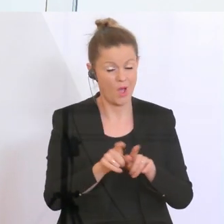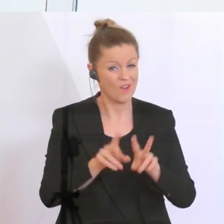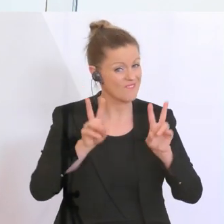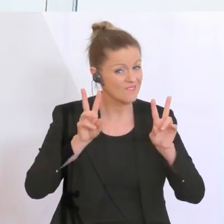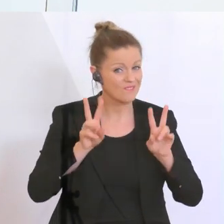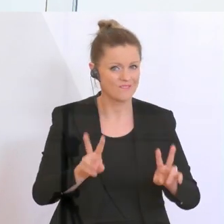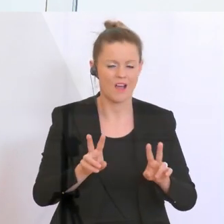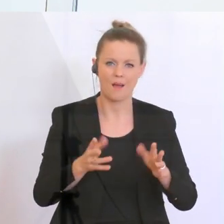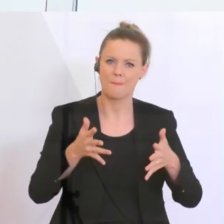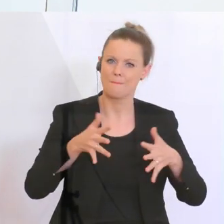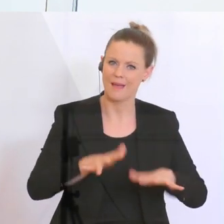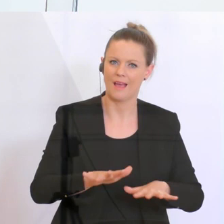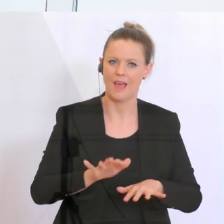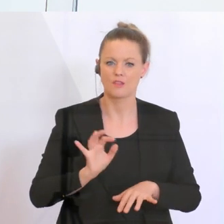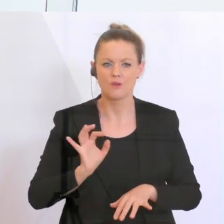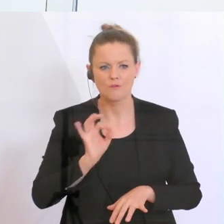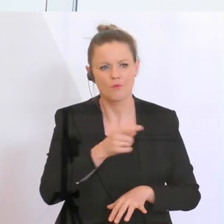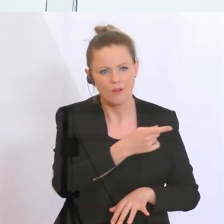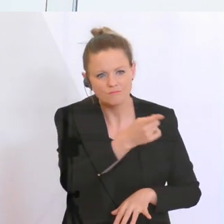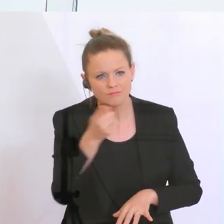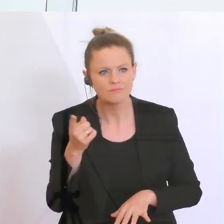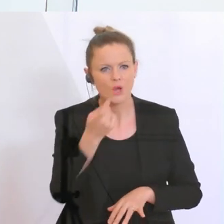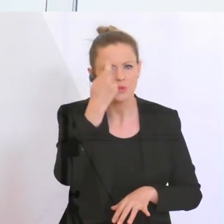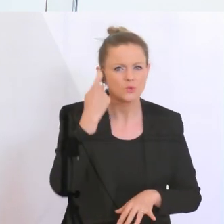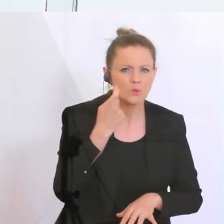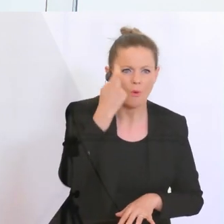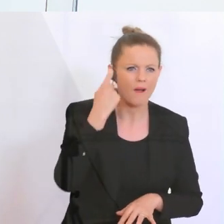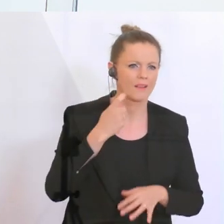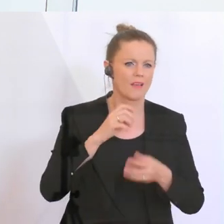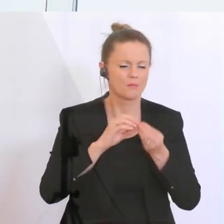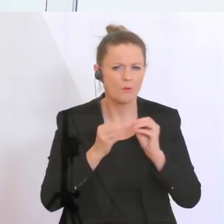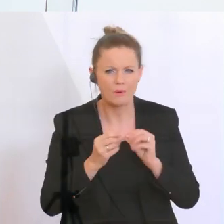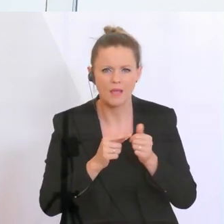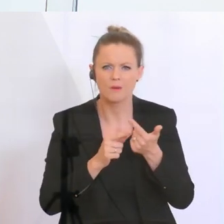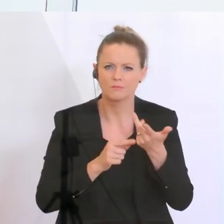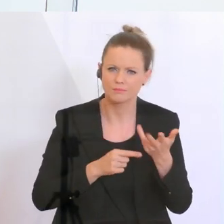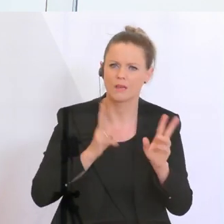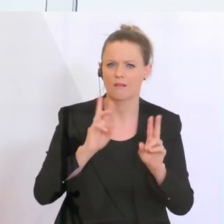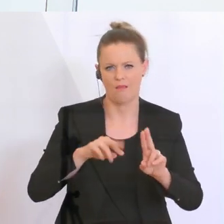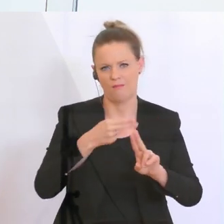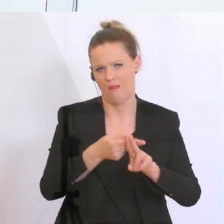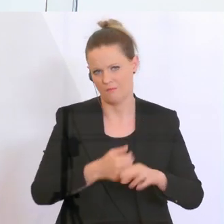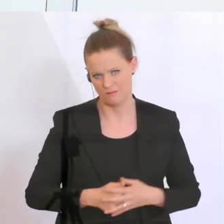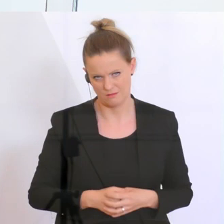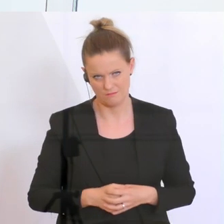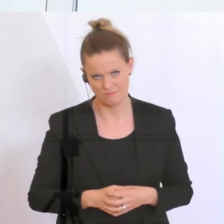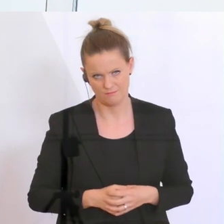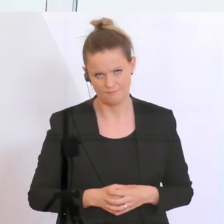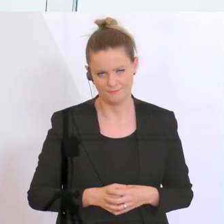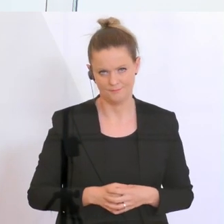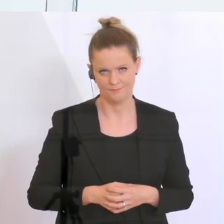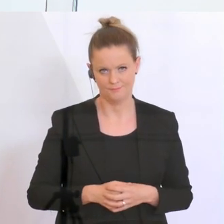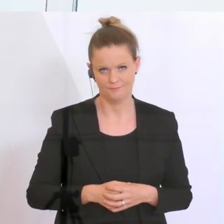wirklich bereit auf die Sorgen und auf die Probleme der Menschen und der Unternehmer einzugehen. Wir sind jetzt